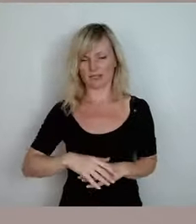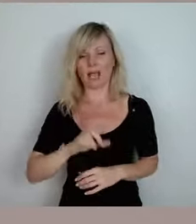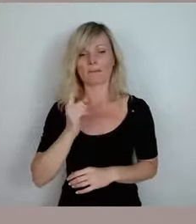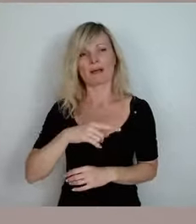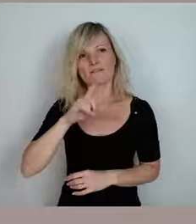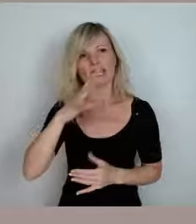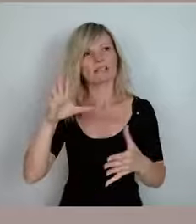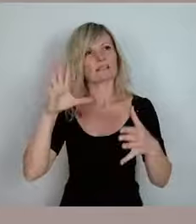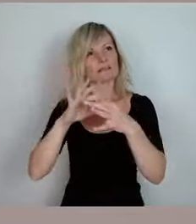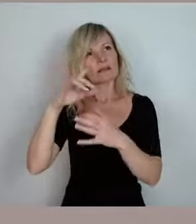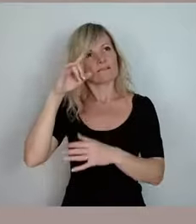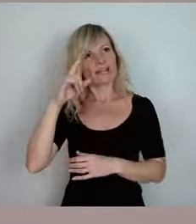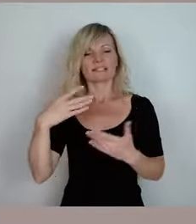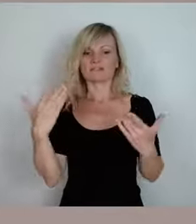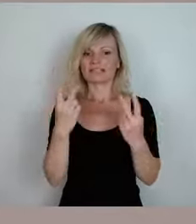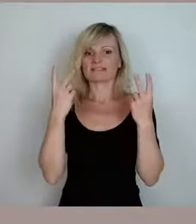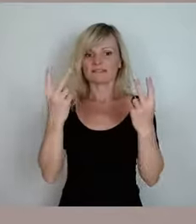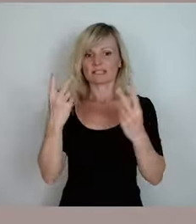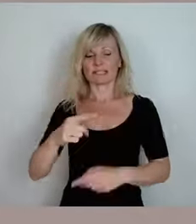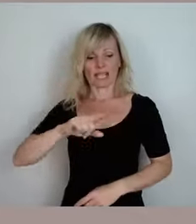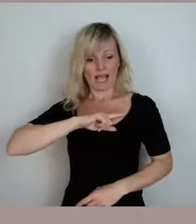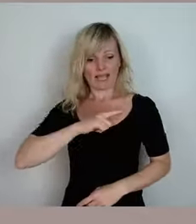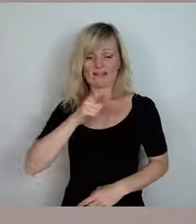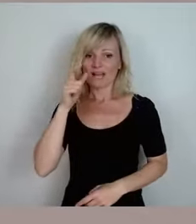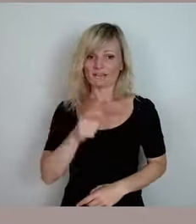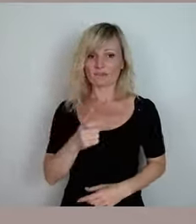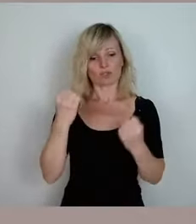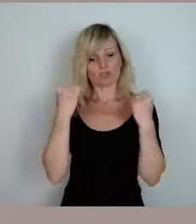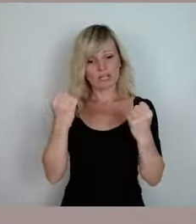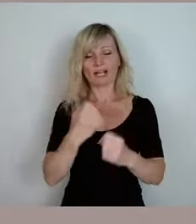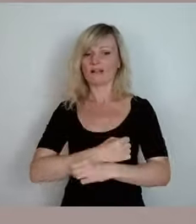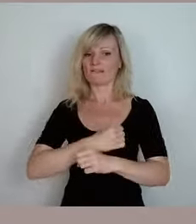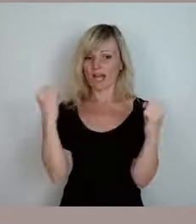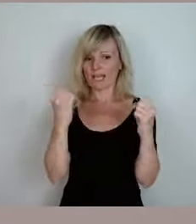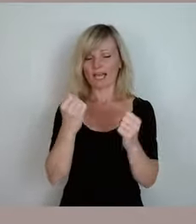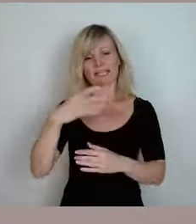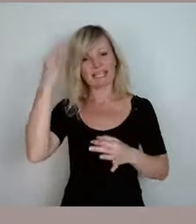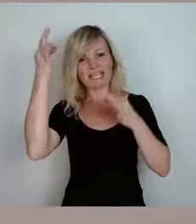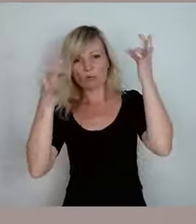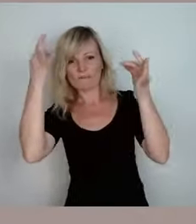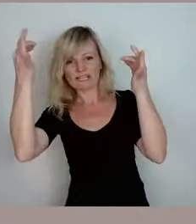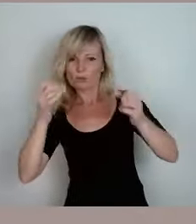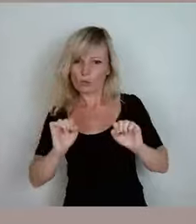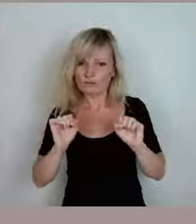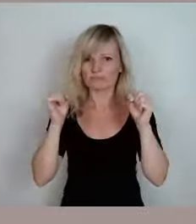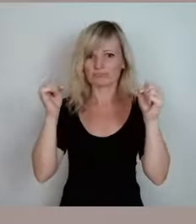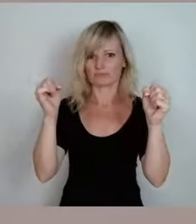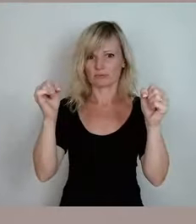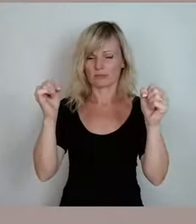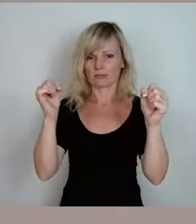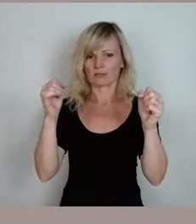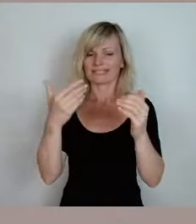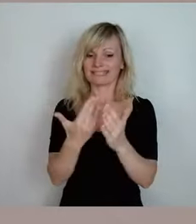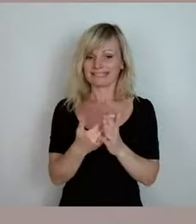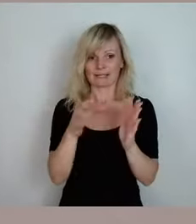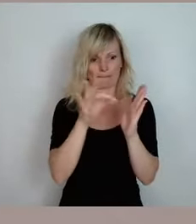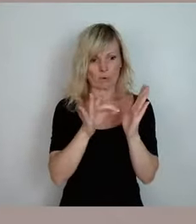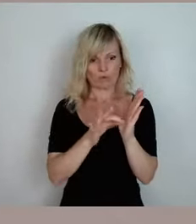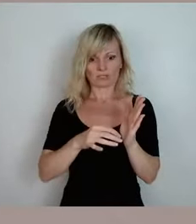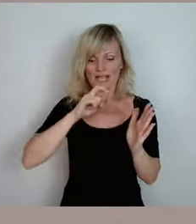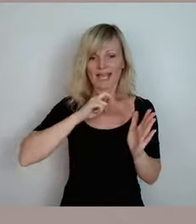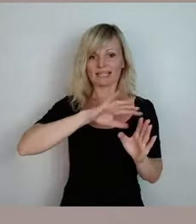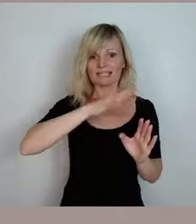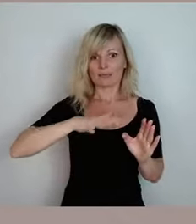Eigenverantwortung, Stärke, Freiheit, Innovationstrang. Und das sind alles Punkte, die im Erzgebirge vorhanden sind.